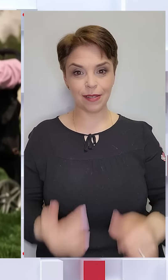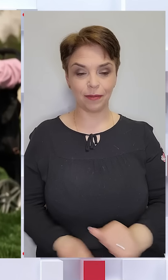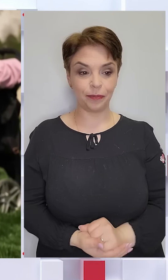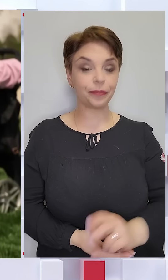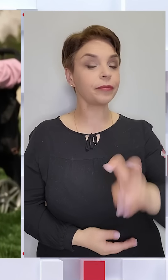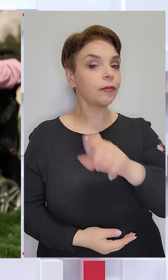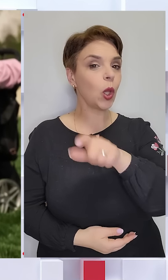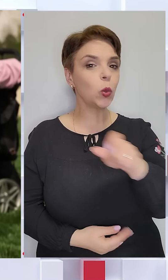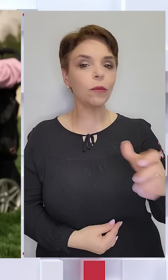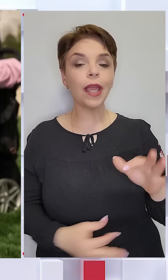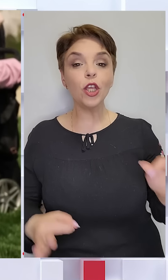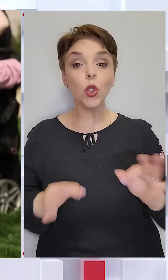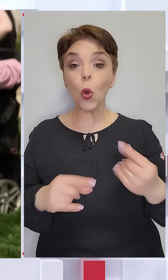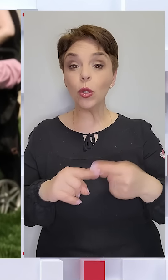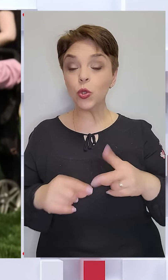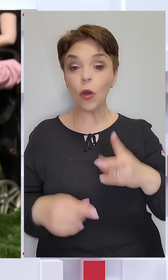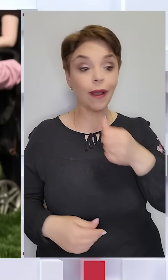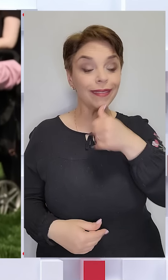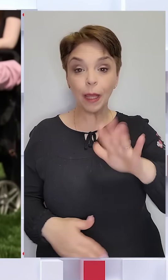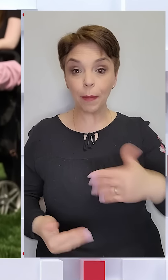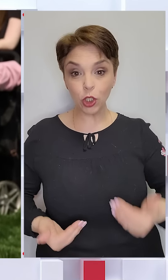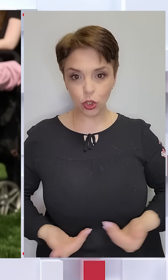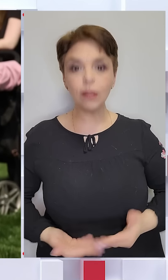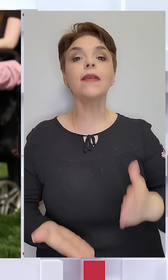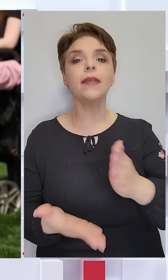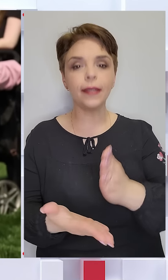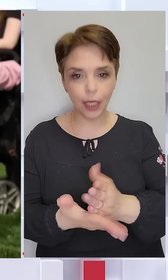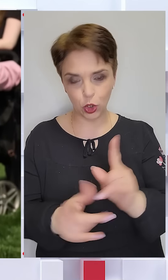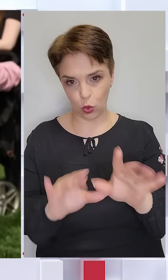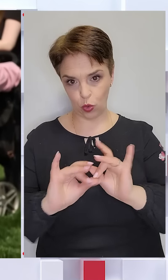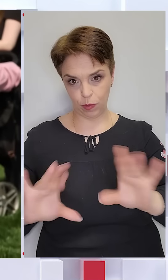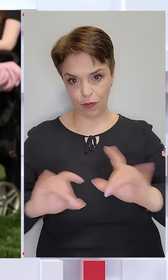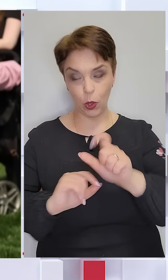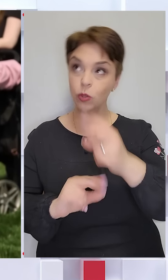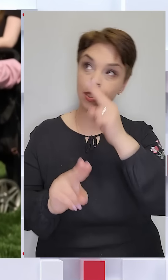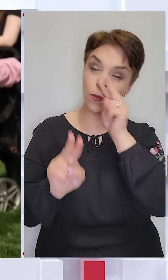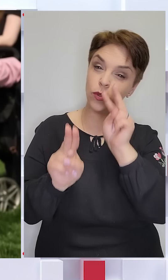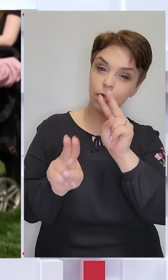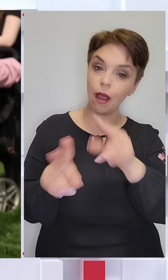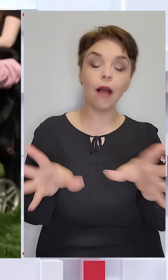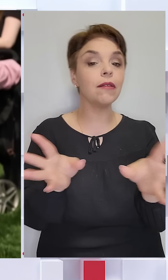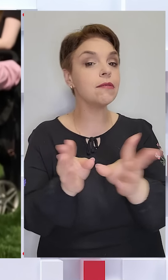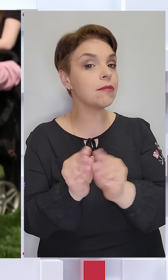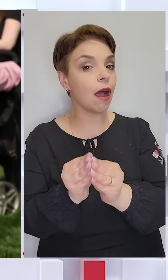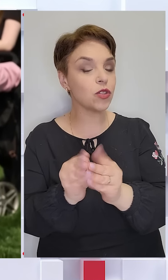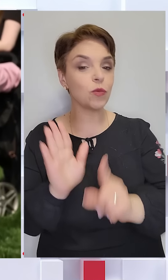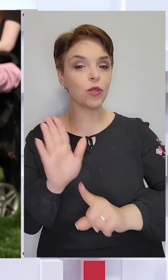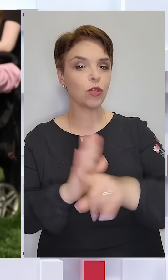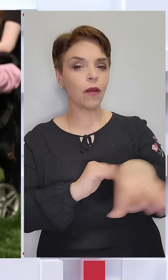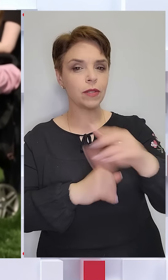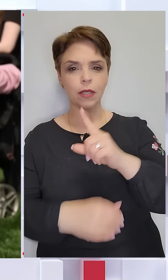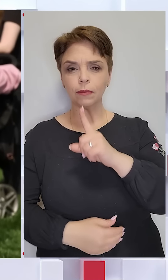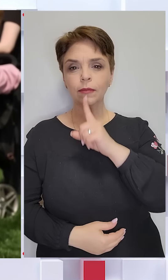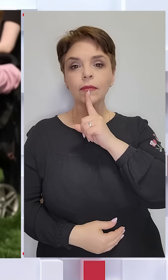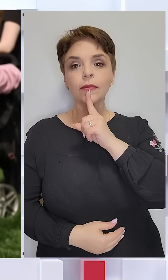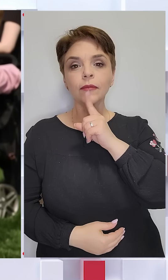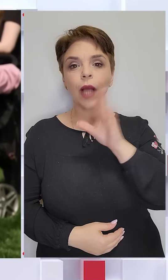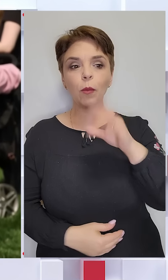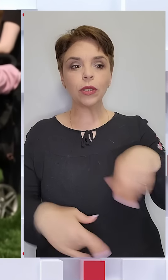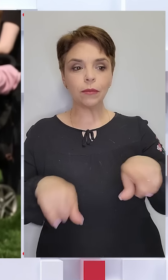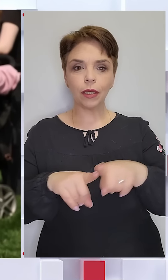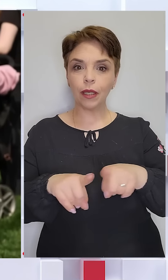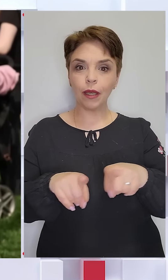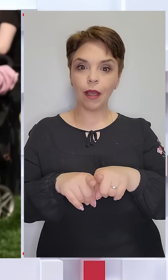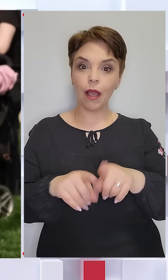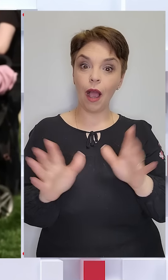Але людям, які ніколи цього не пережили, є що розповісти, як люди спостерігали разом. Як спочатку всі мовчать, а потім такі.